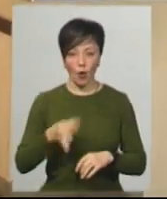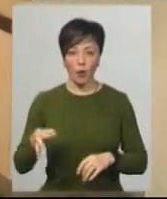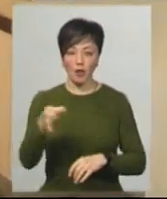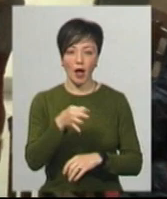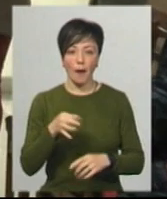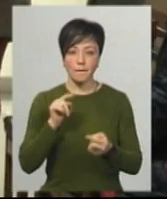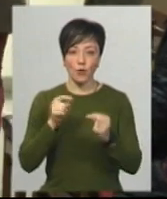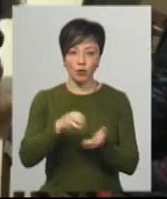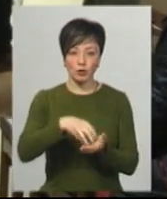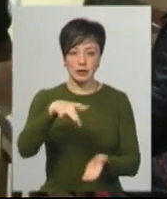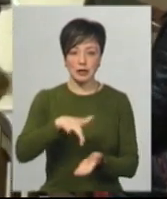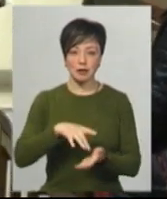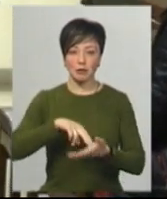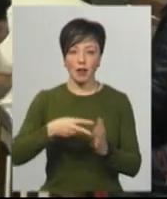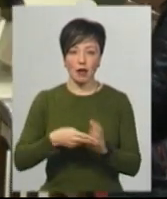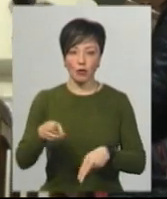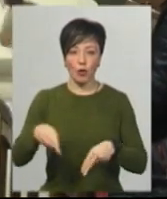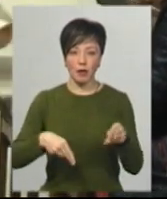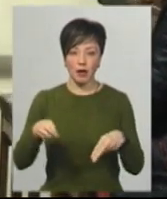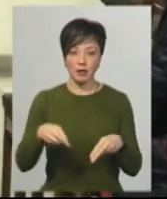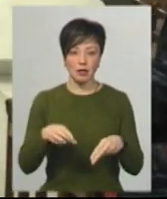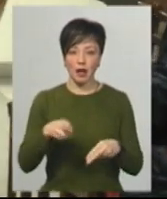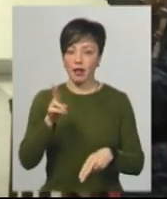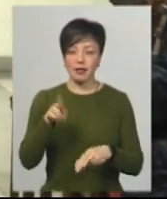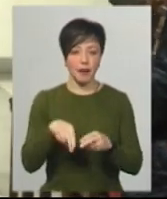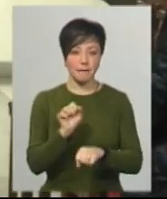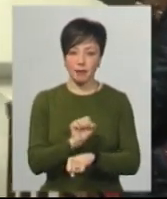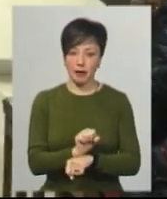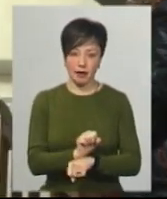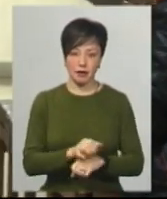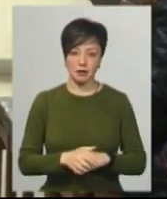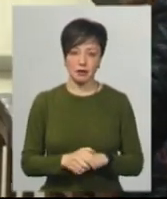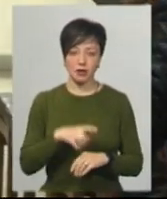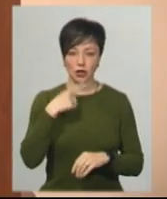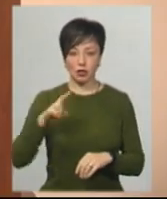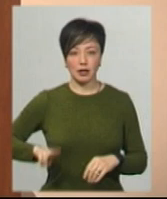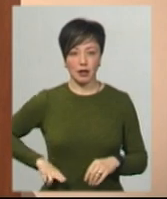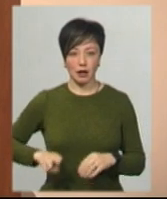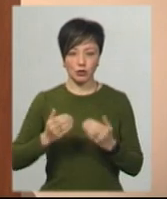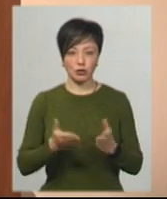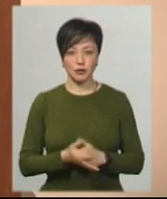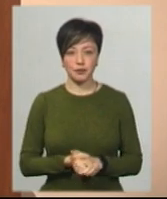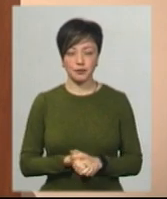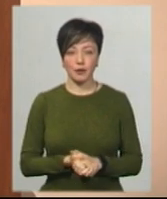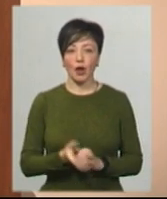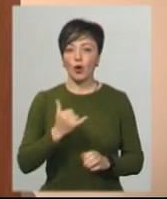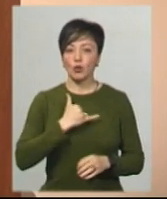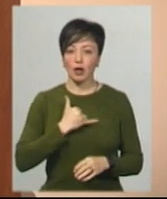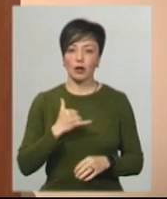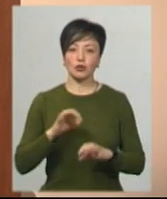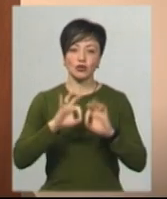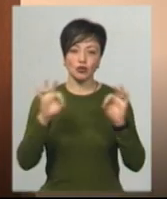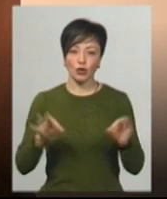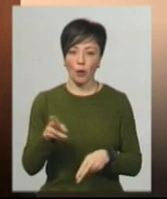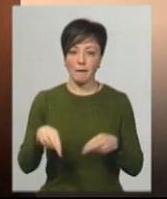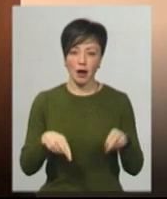протипухлинному центрі планове оперативні втручання не припинялись під час карантину, каже його директор В'ячеслав Мороз. У нас жодне оперативні